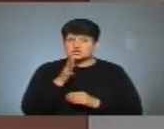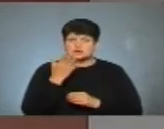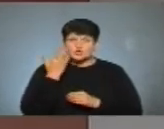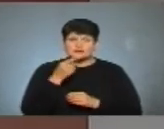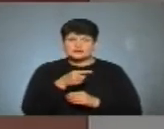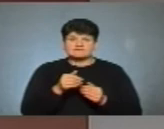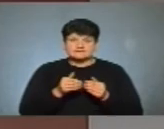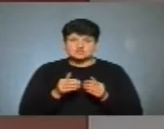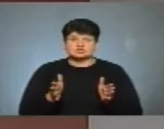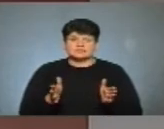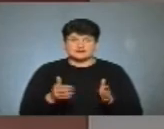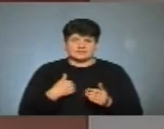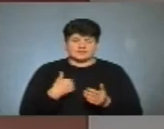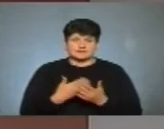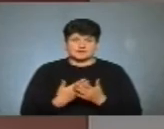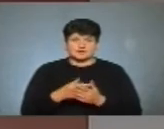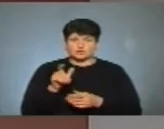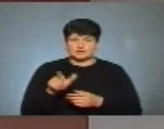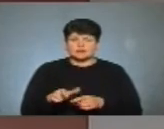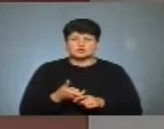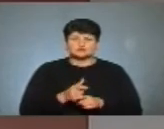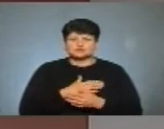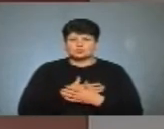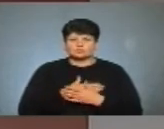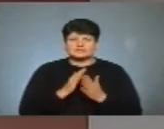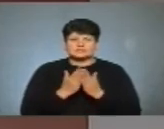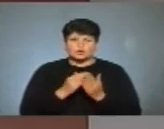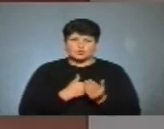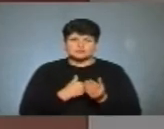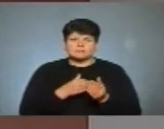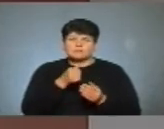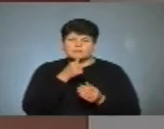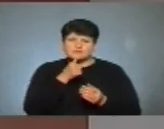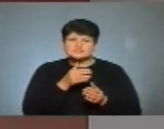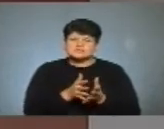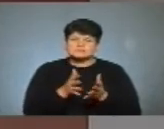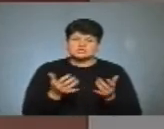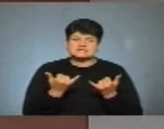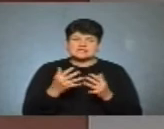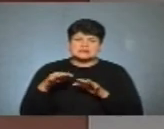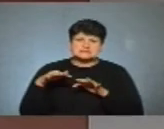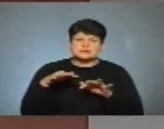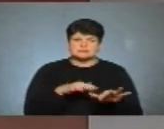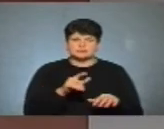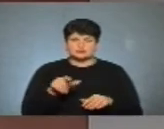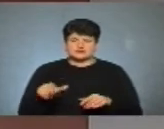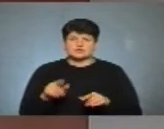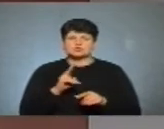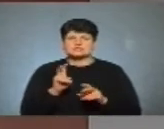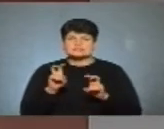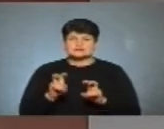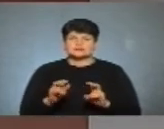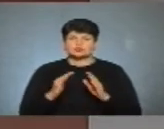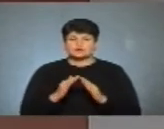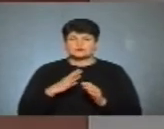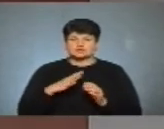відчинили. І от я, наприклад, як людина, яка дуже любить книги, я хочу їх помацати, подивитися. Чи збільшилося зараз вас наплив читачів? Можливо, ті, які сиділи вдома і